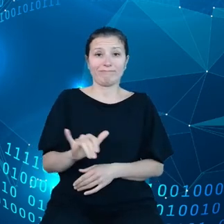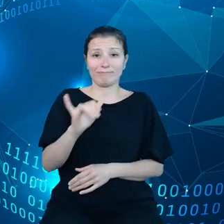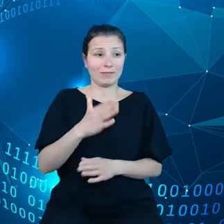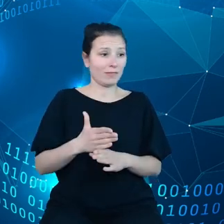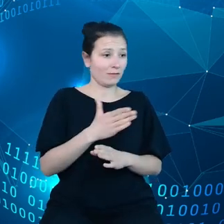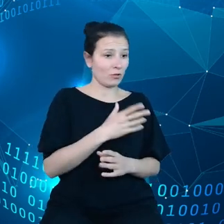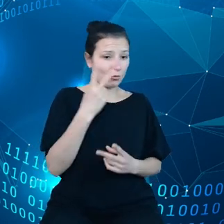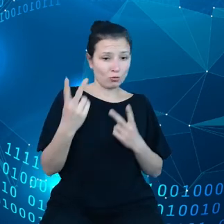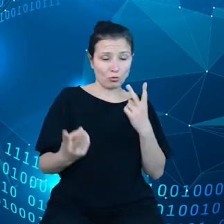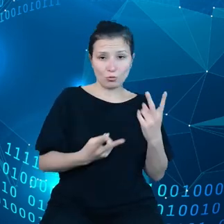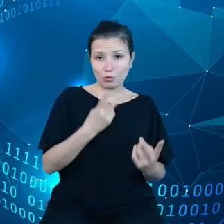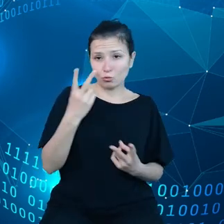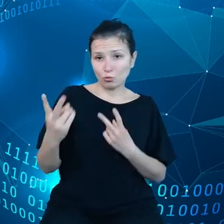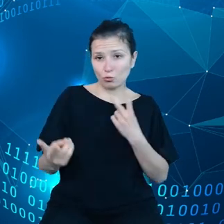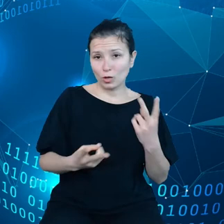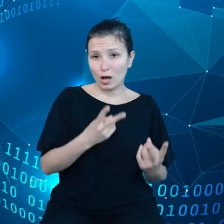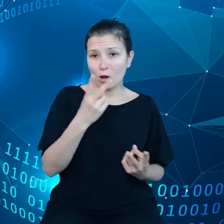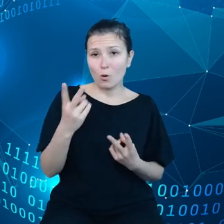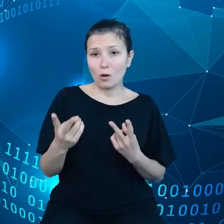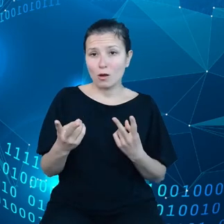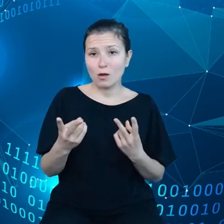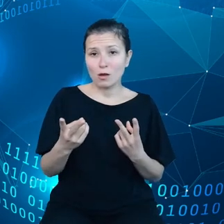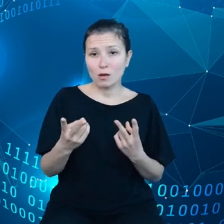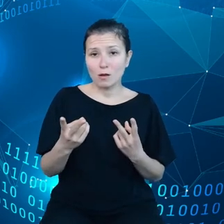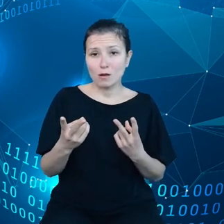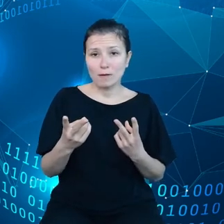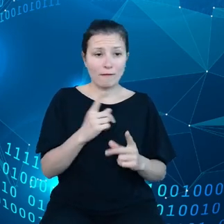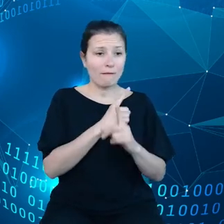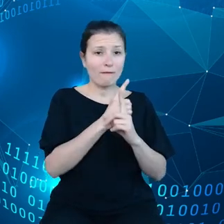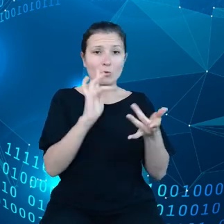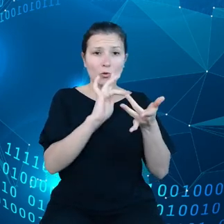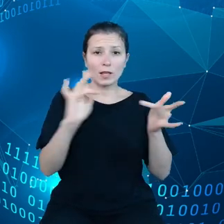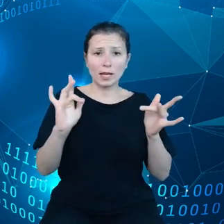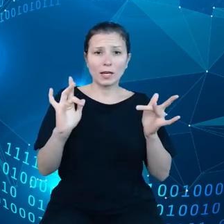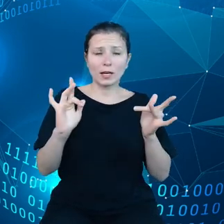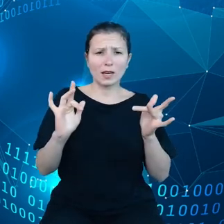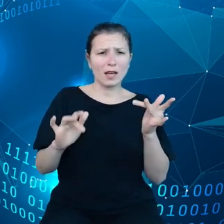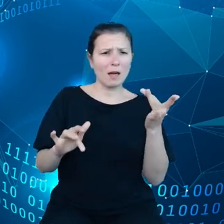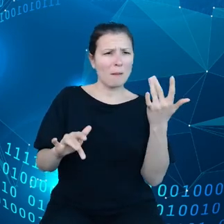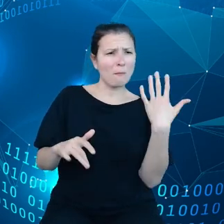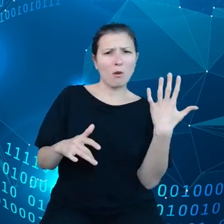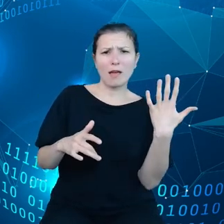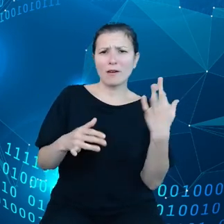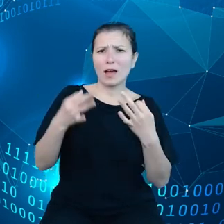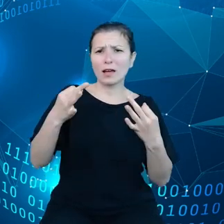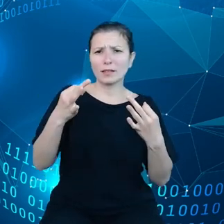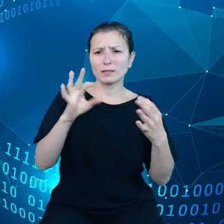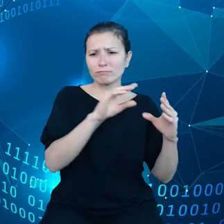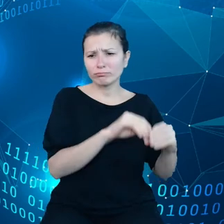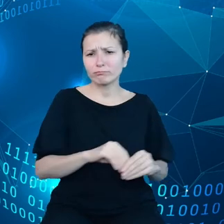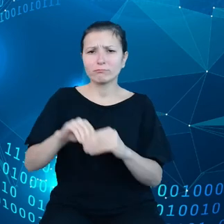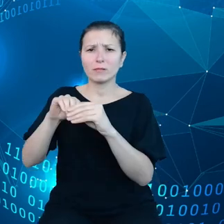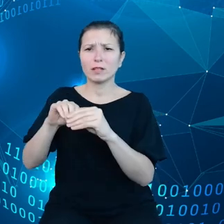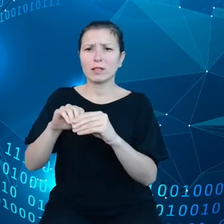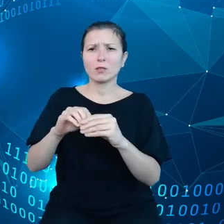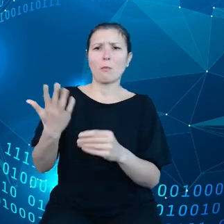to szukał po linku po lewej. Teraz nagle jest przekierowany do linku po prawej.